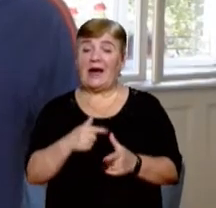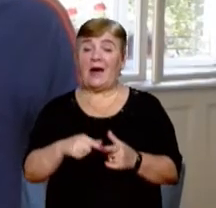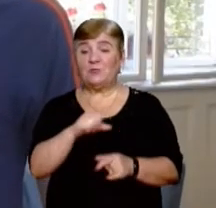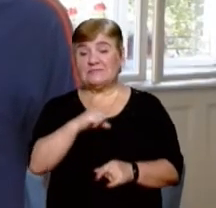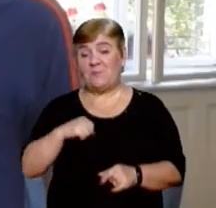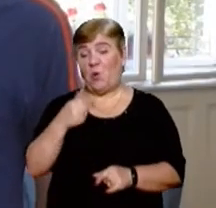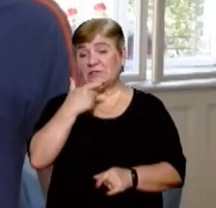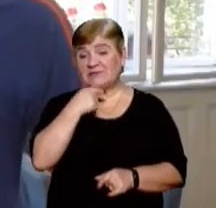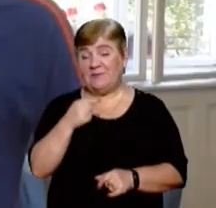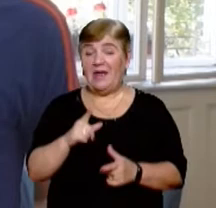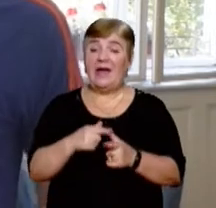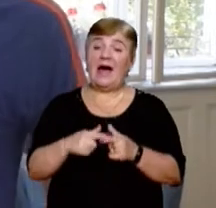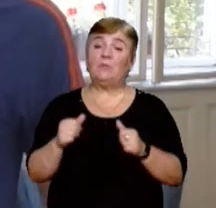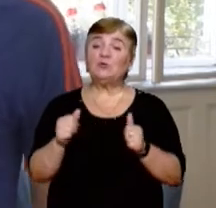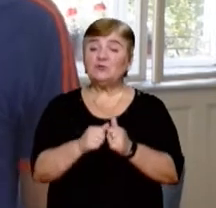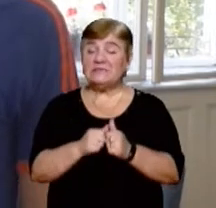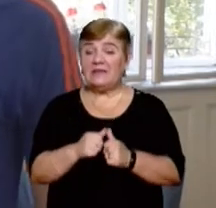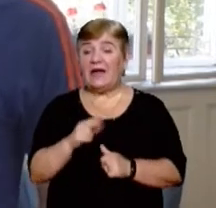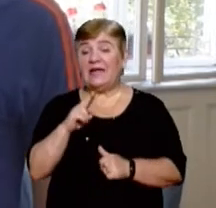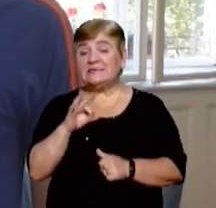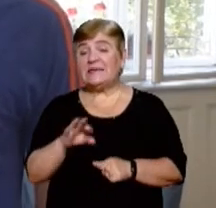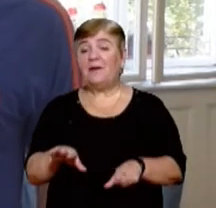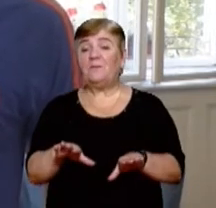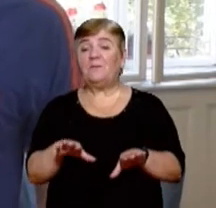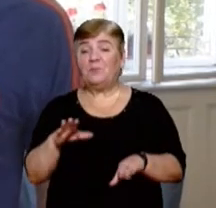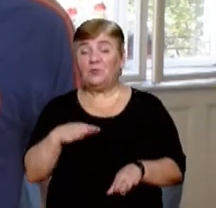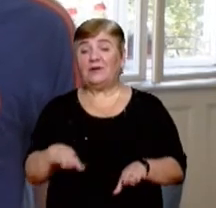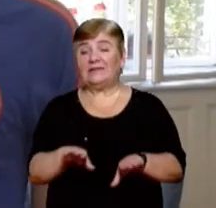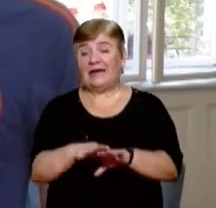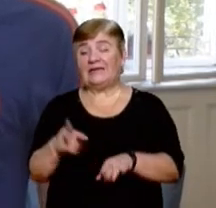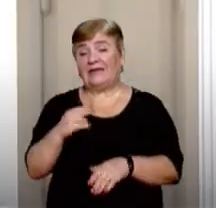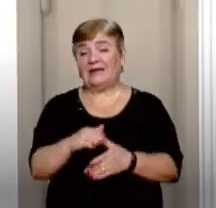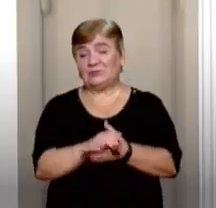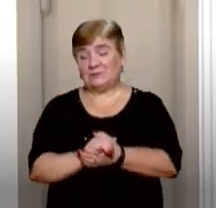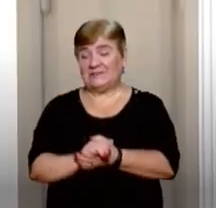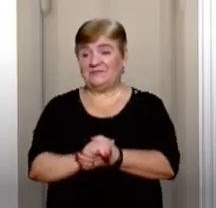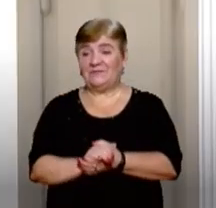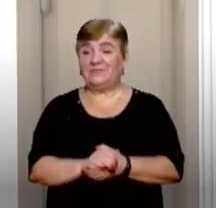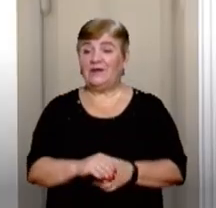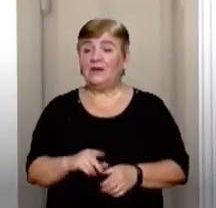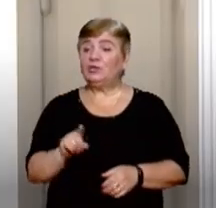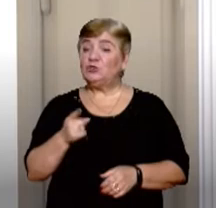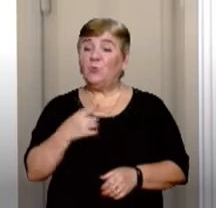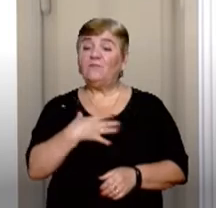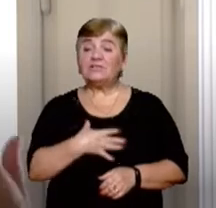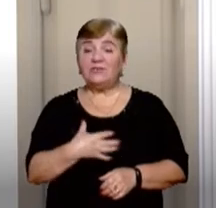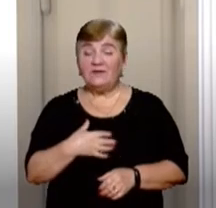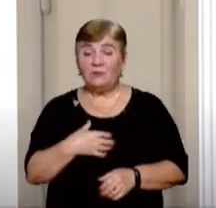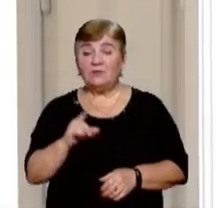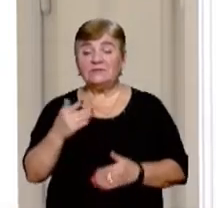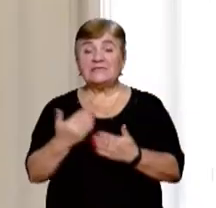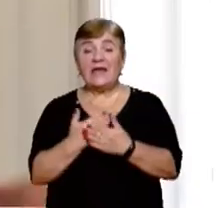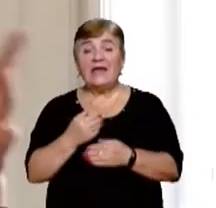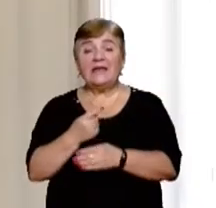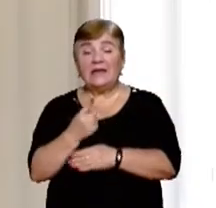або, не знаю, може, свого сусіда побачить. Ми хочемо, щоб це отак було такий зріс суспільства в цьому мультику. Чому важливо, що це мультик? Тому що